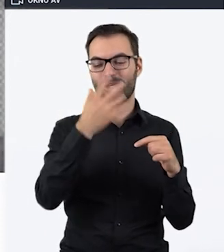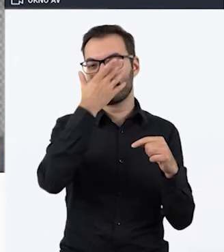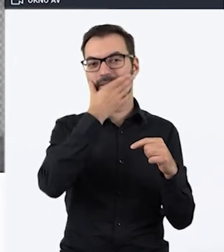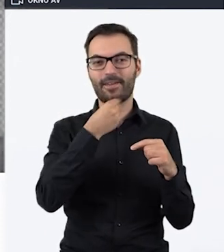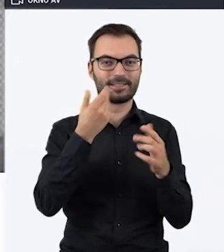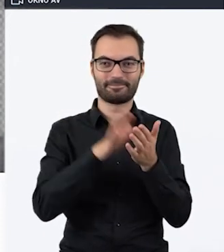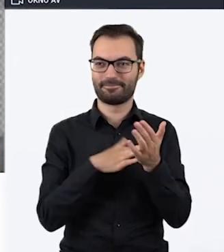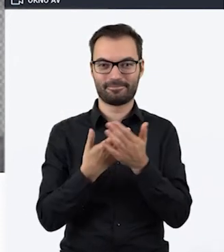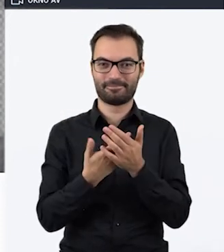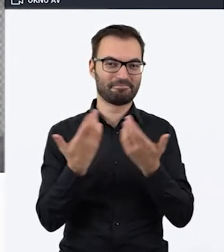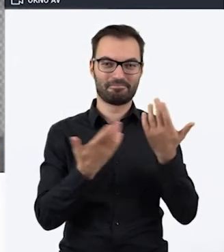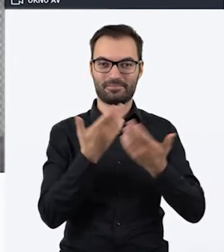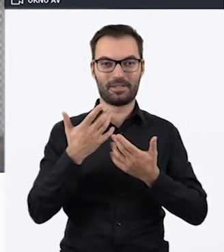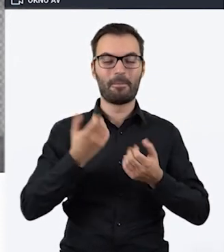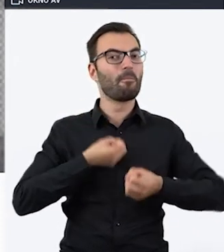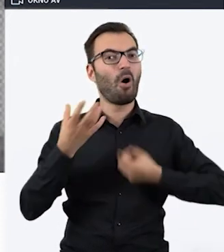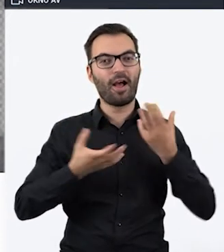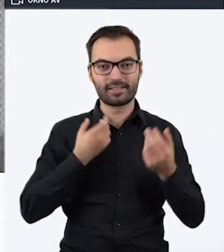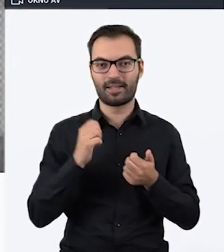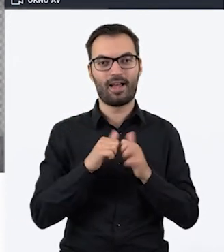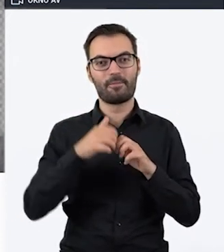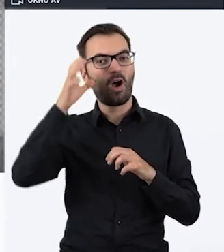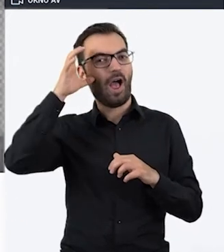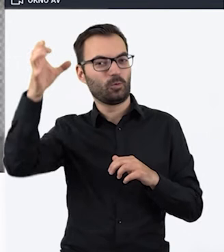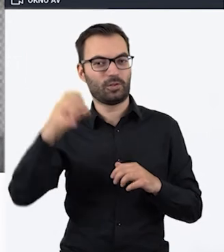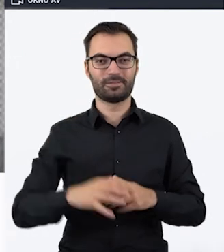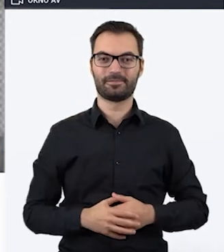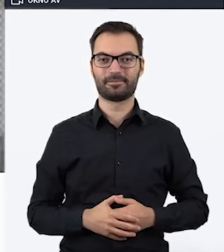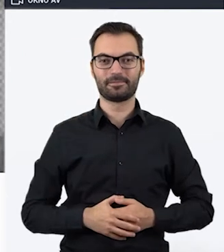podobiznę na przykład jakiegoś poety czy autora.